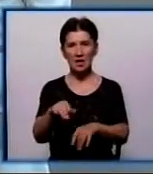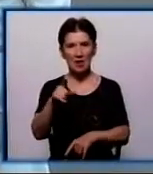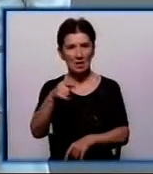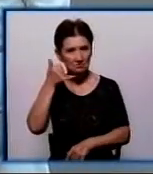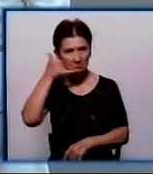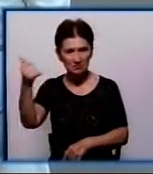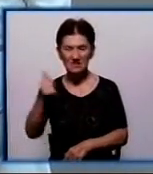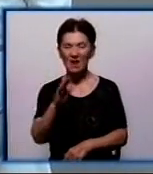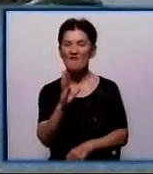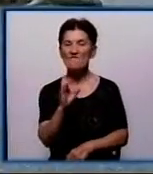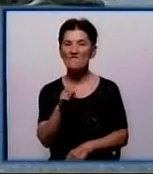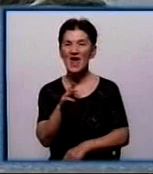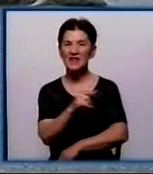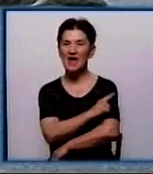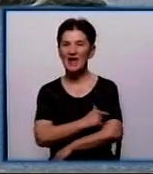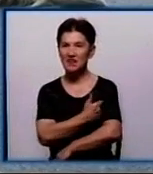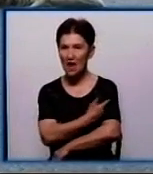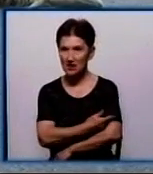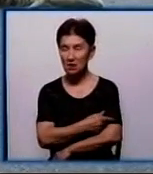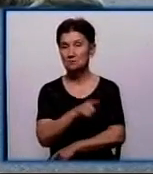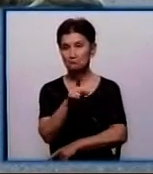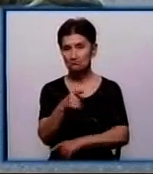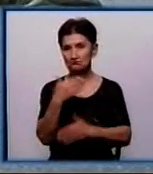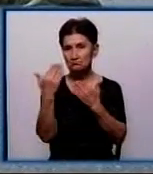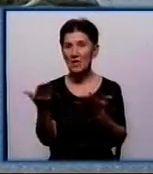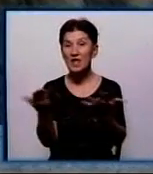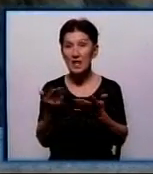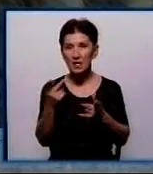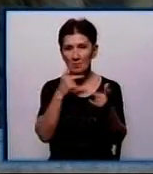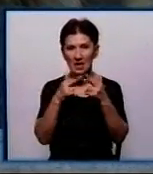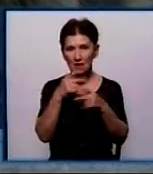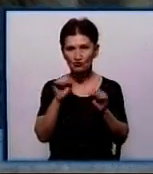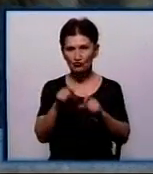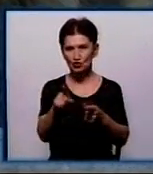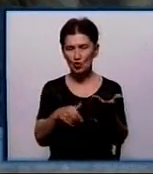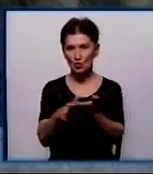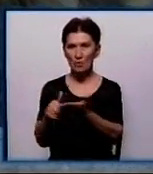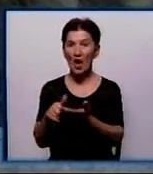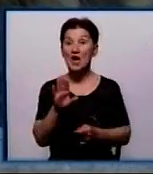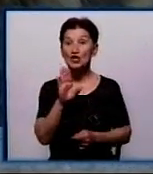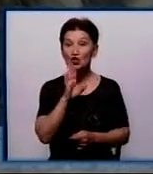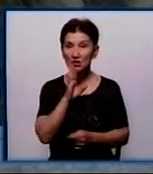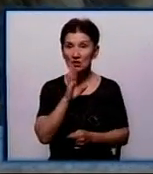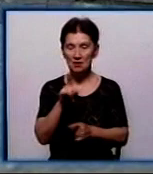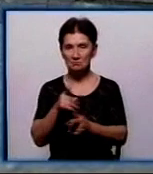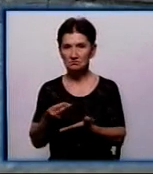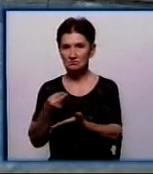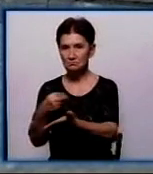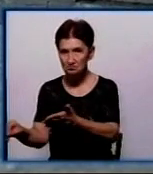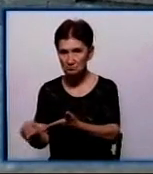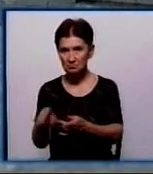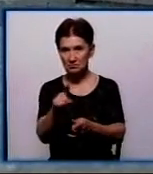ветеринара, розповідає Олена Запісочна, їй порадили ліки, якими можна допомогти собакам. Жінка купила препарат та вела його тваринам.